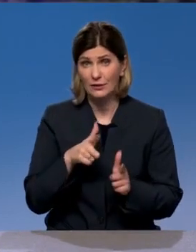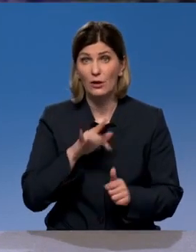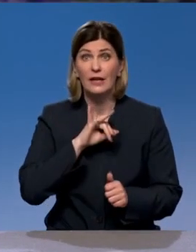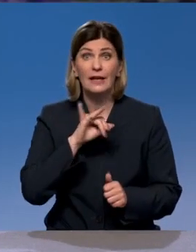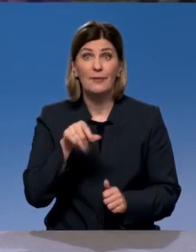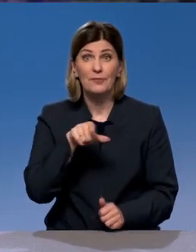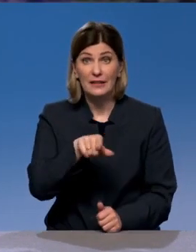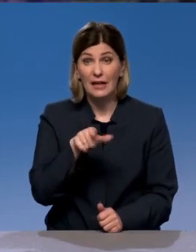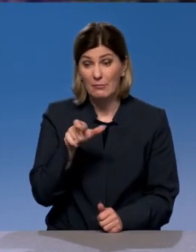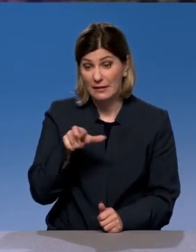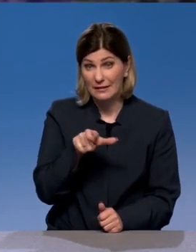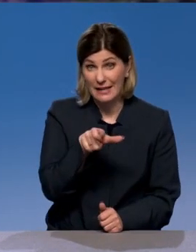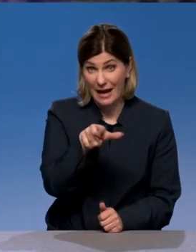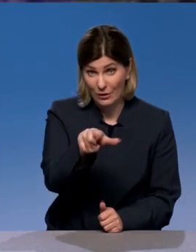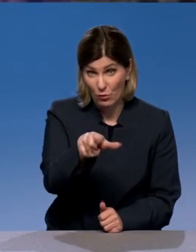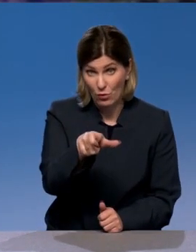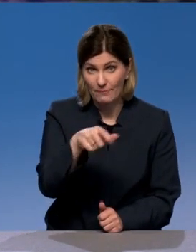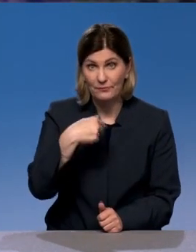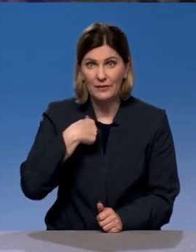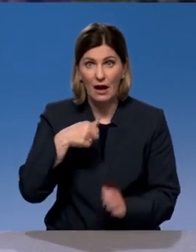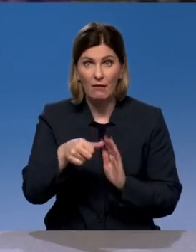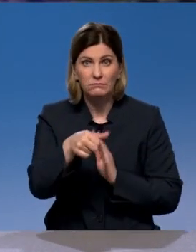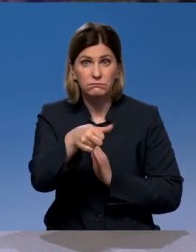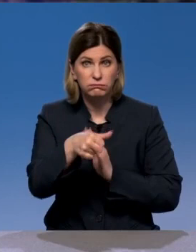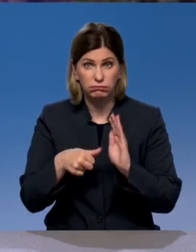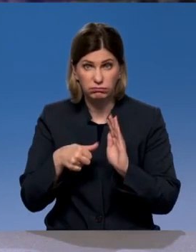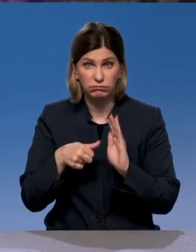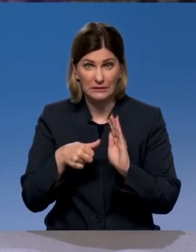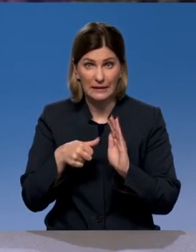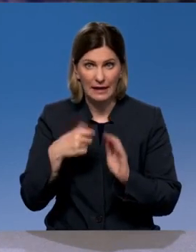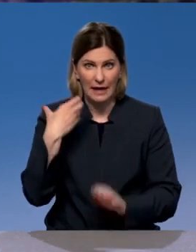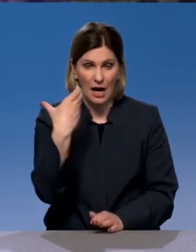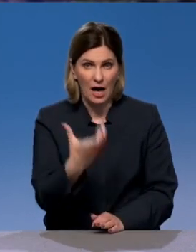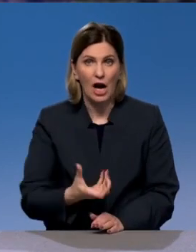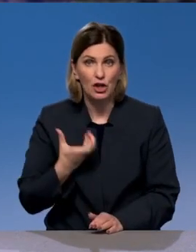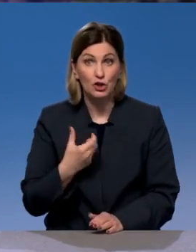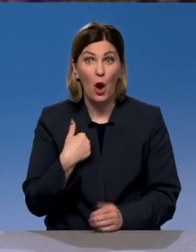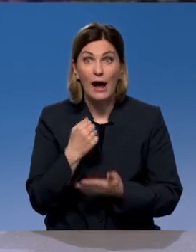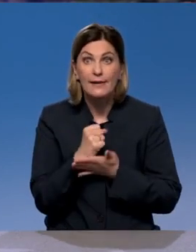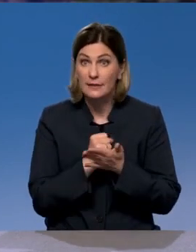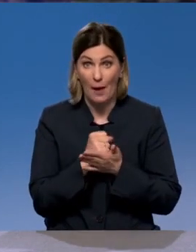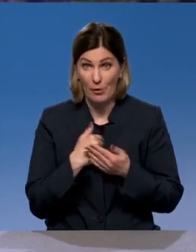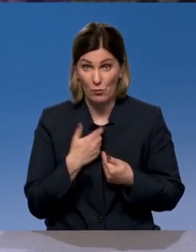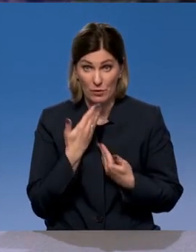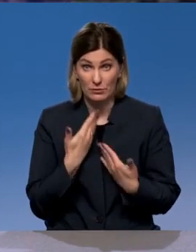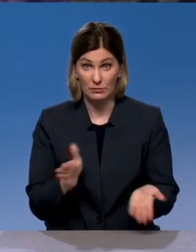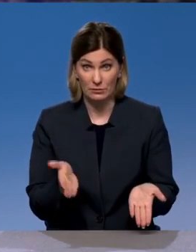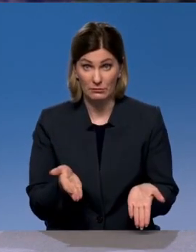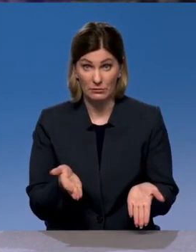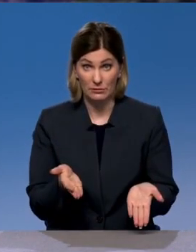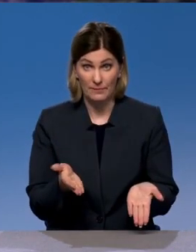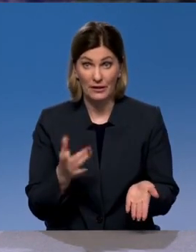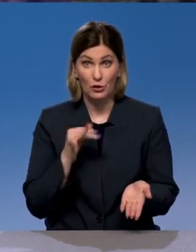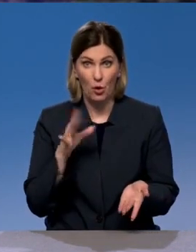волочка, я ушел, я пропорол себе... А машина без запаски. Зато очень модная музыка сзади стояла.